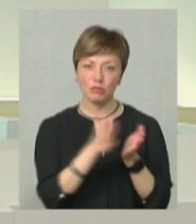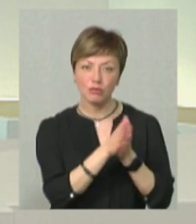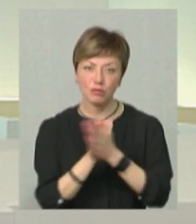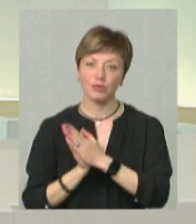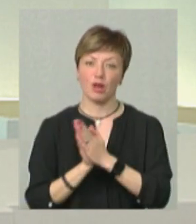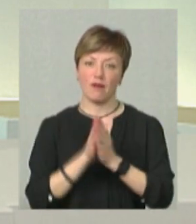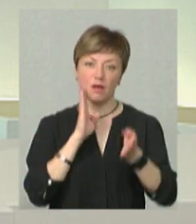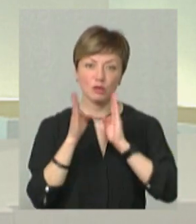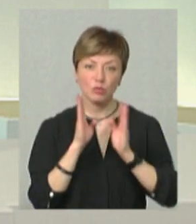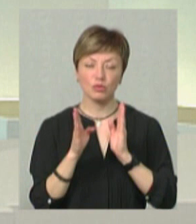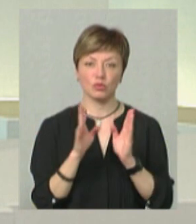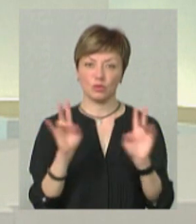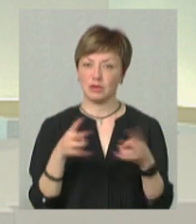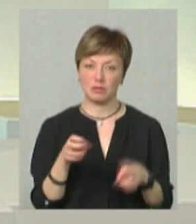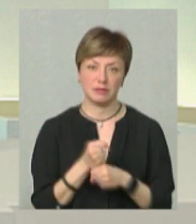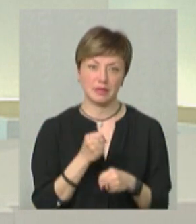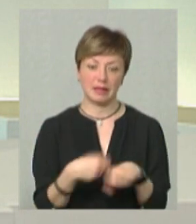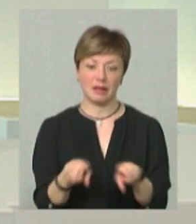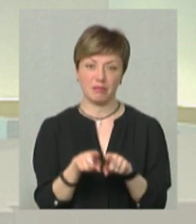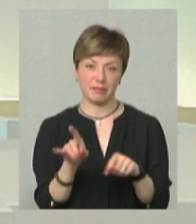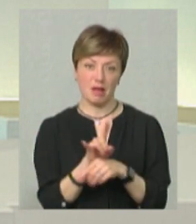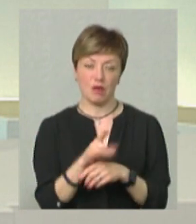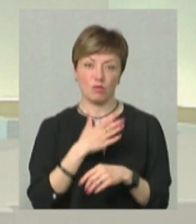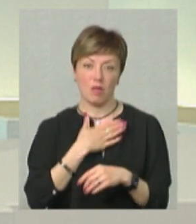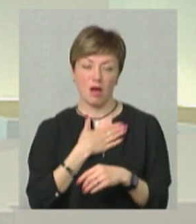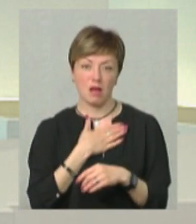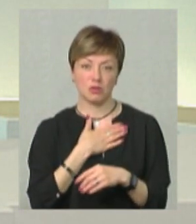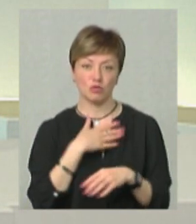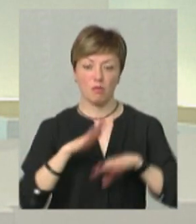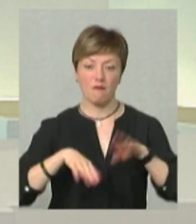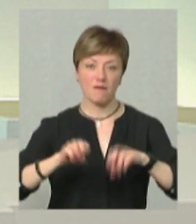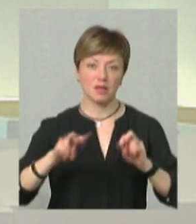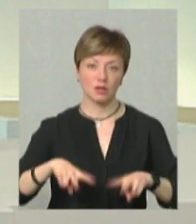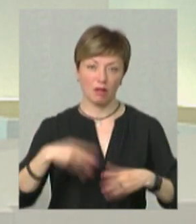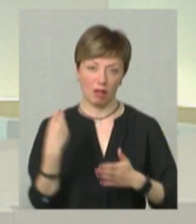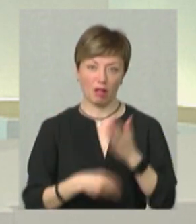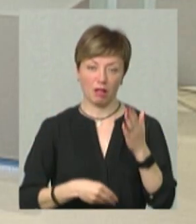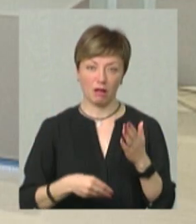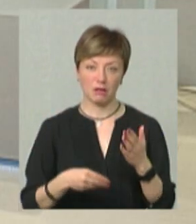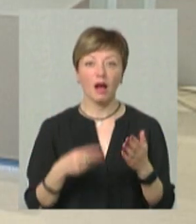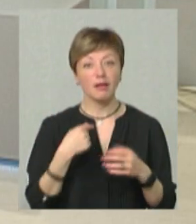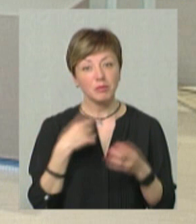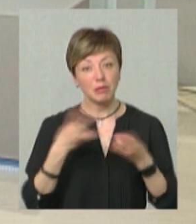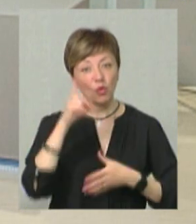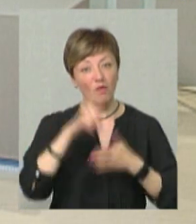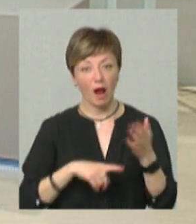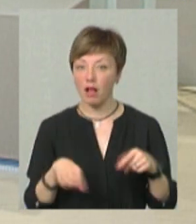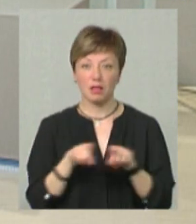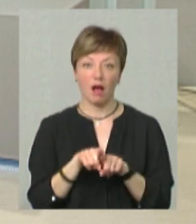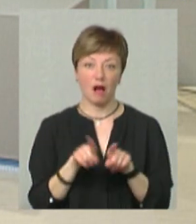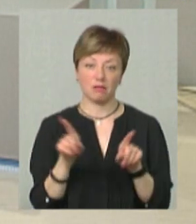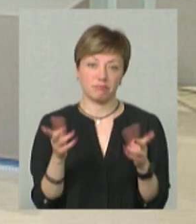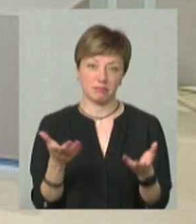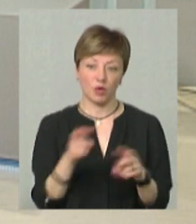офіційних фейсбук-сторінках, що не працюйте з такими, щоб нашу професію любили і нам довіряли, а не так, як